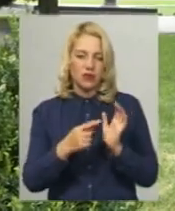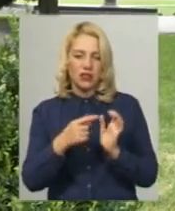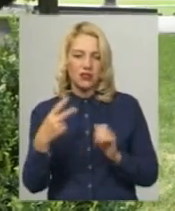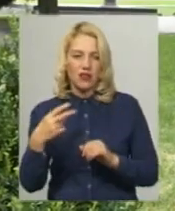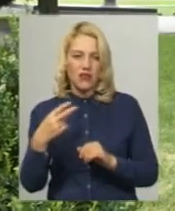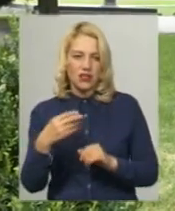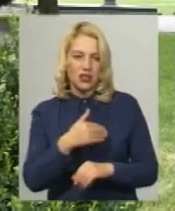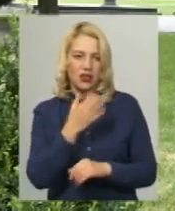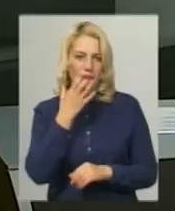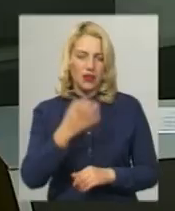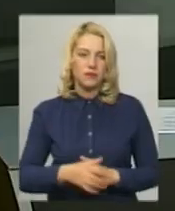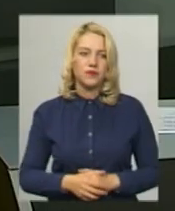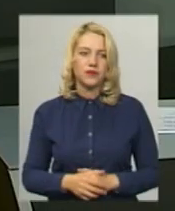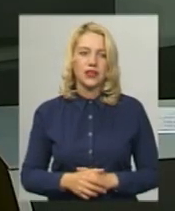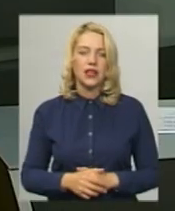градусів тепла.